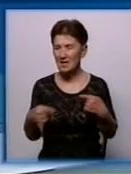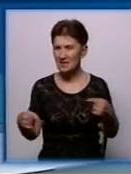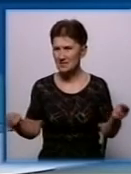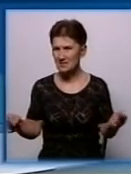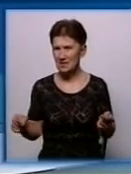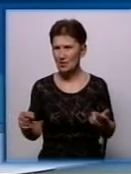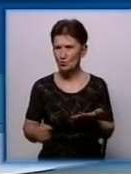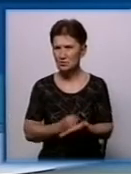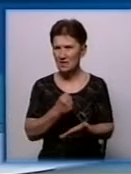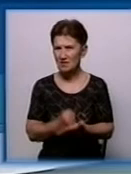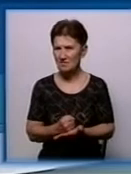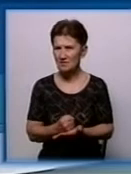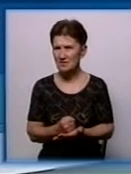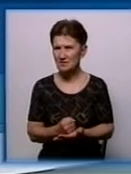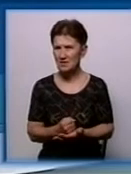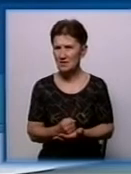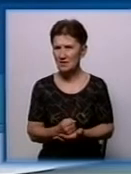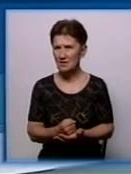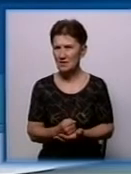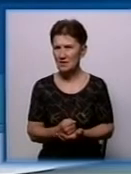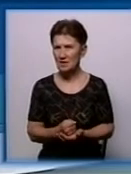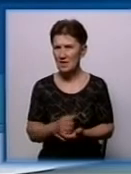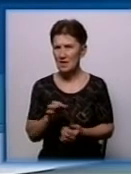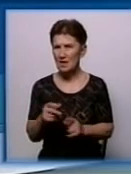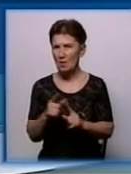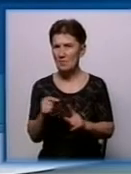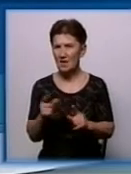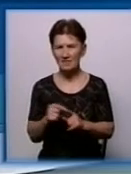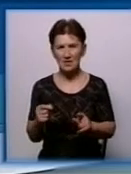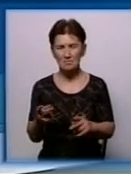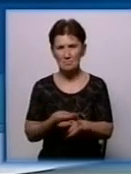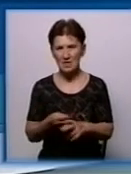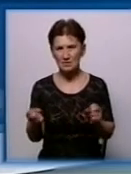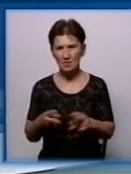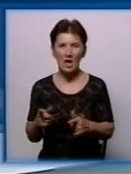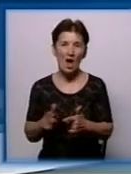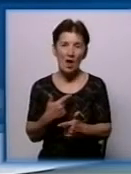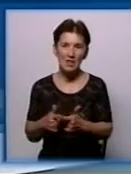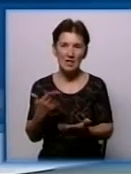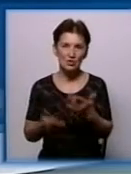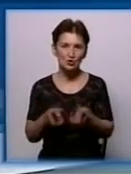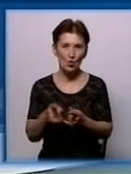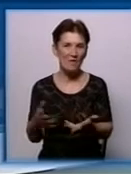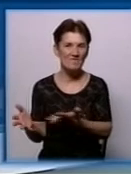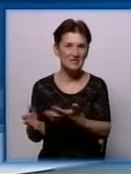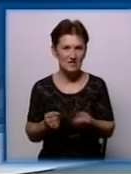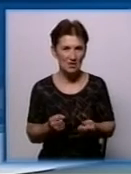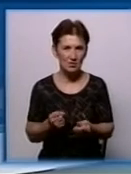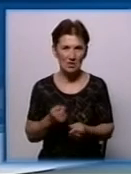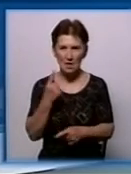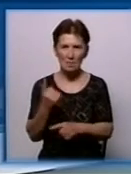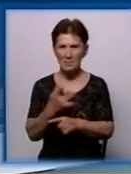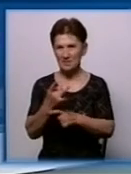відповідності їх правилам пожежної безпеки і будівельним нормам. Але ж, якщо взяти торгівельно